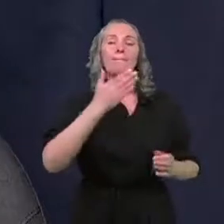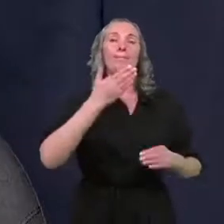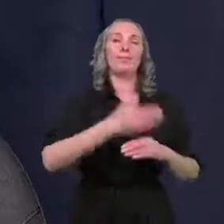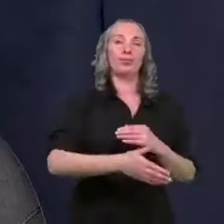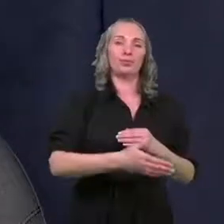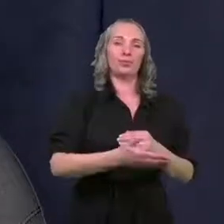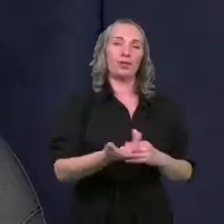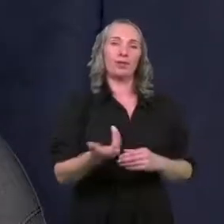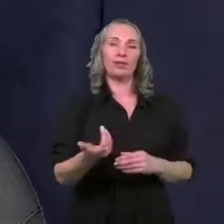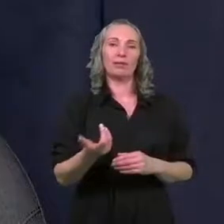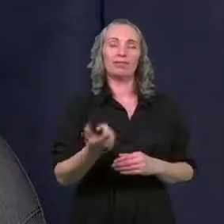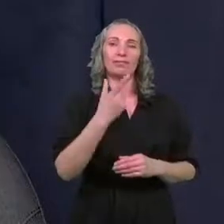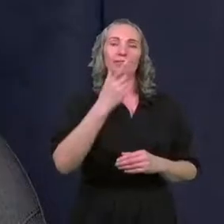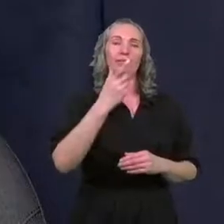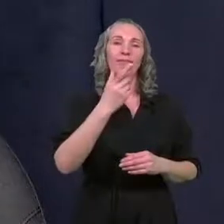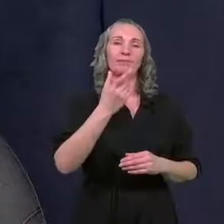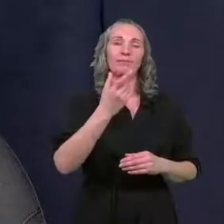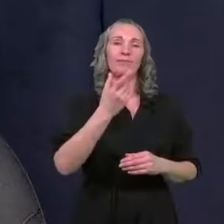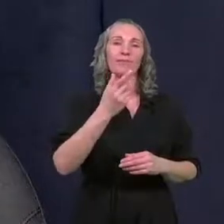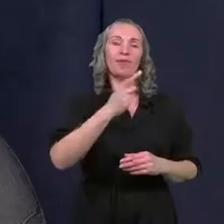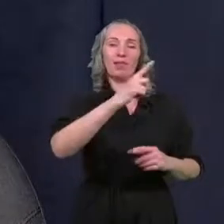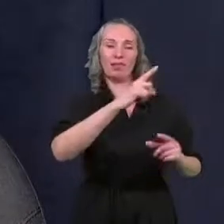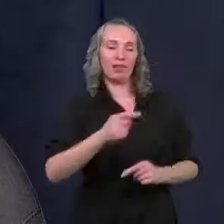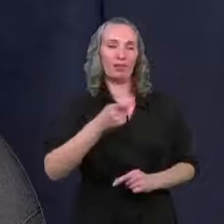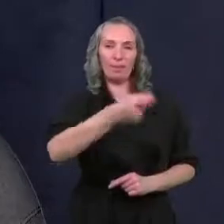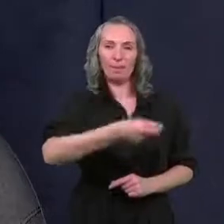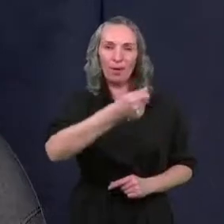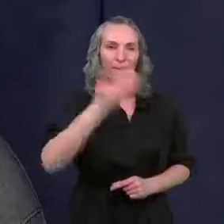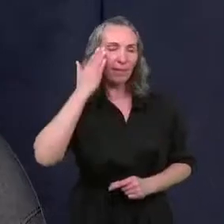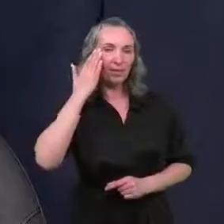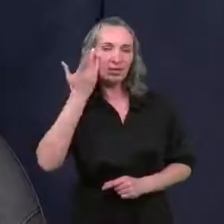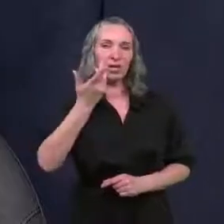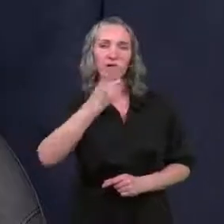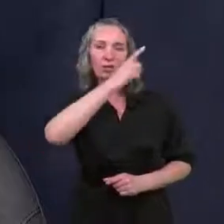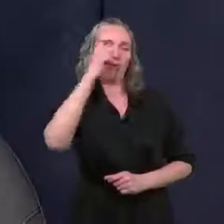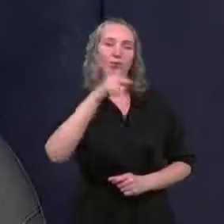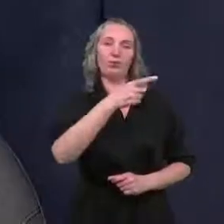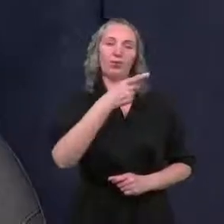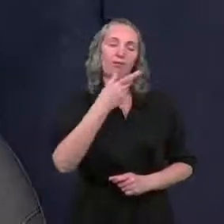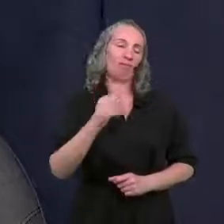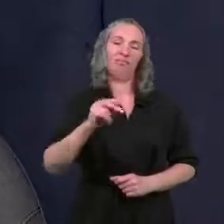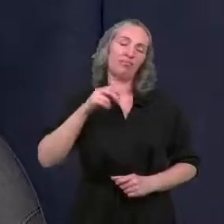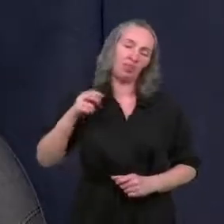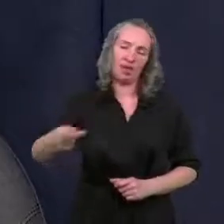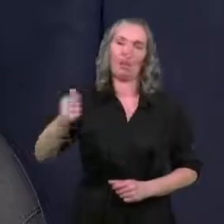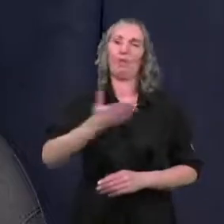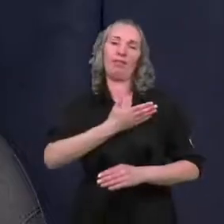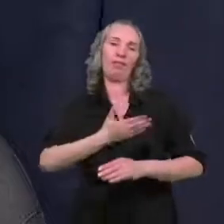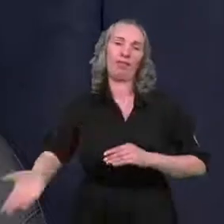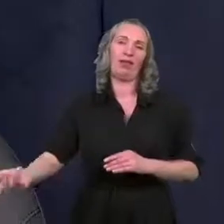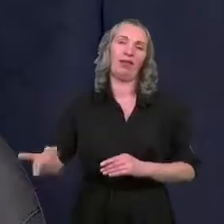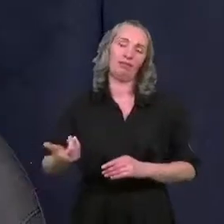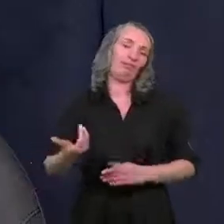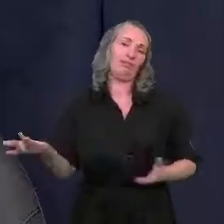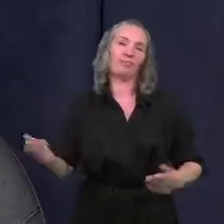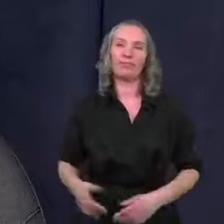mamy tego typu efekty, że nawet przy tak niskich stawkach czynszowych po prostu ci ludzie nie poczuwają się do odpowiedzialności i po prostu tego